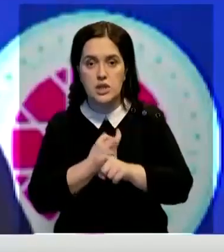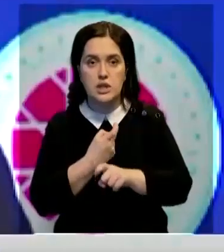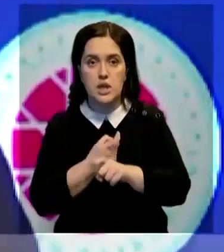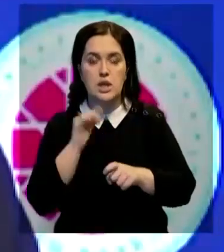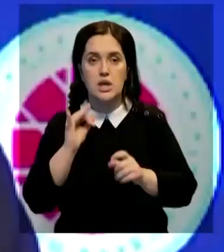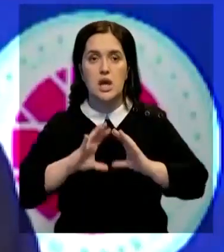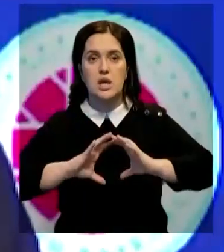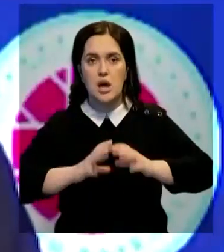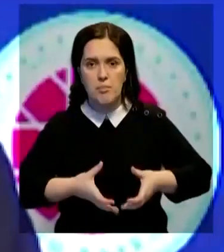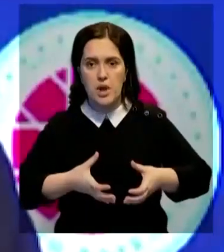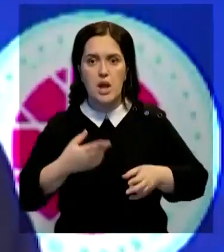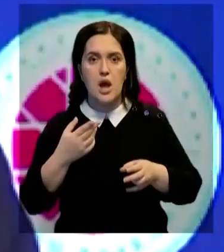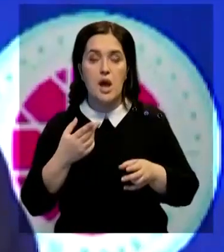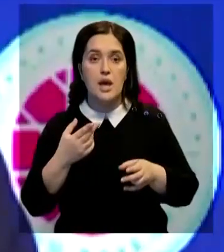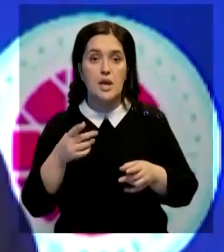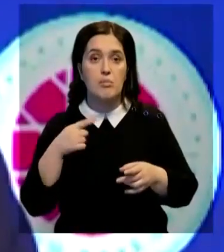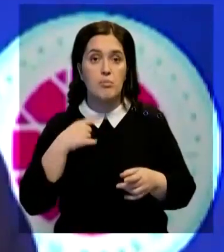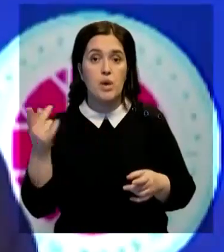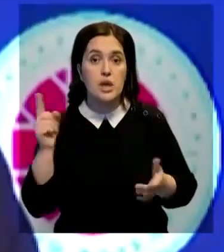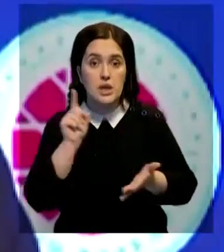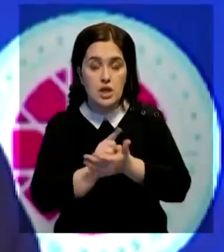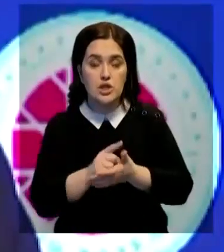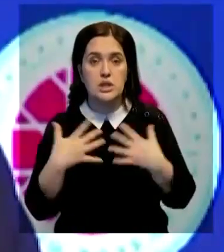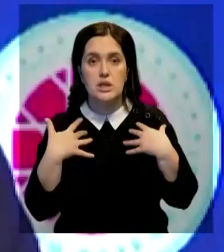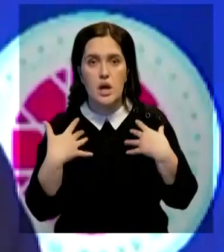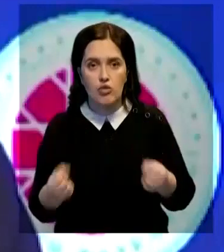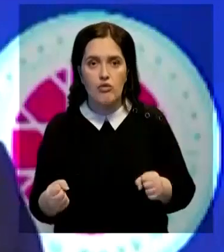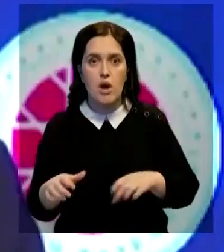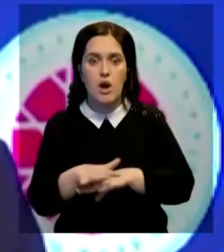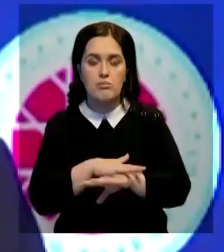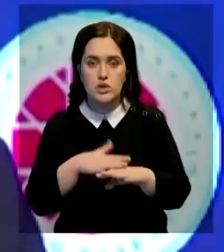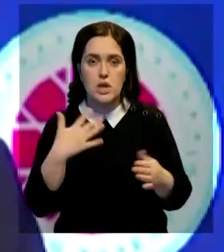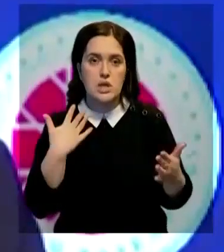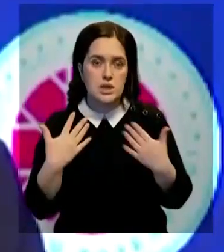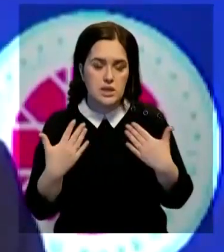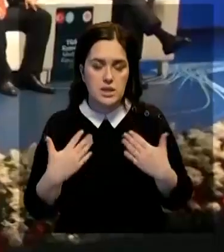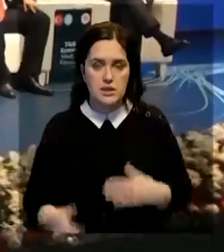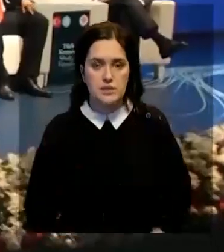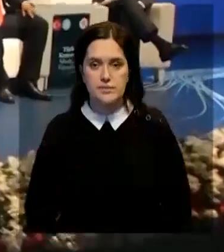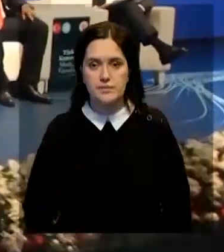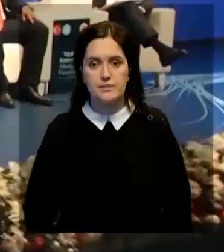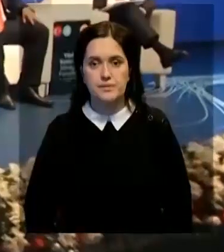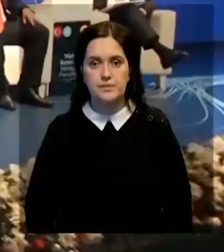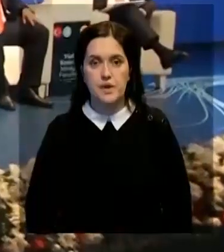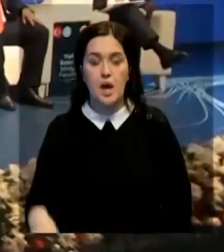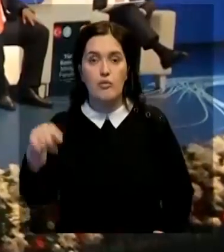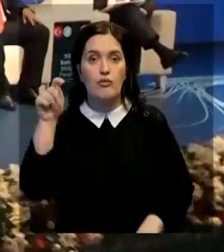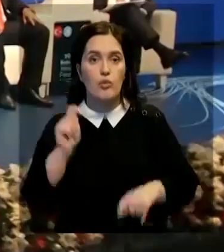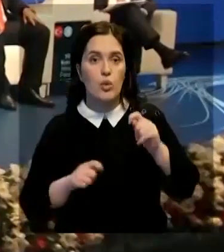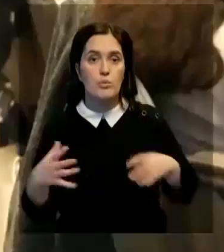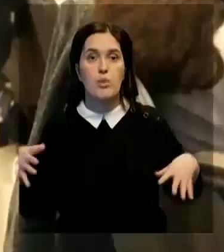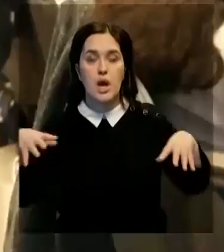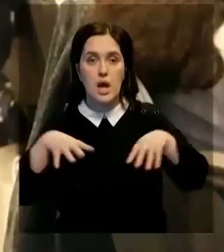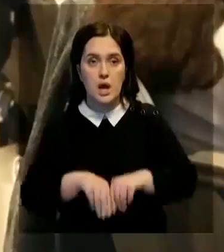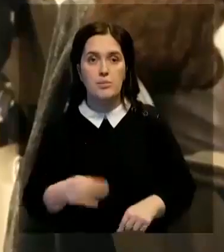и глобальной дезинформации. Мы должны формировать здоровое общественное сознание в области коммуникации. Форум объединил почти